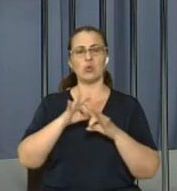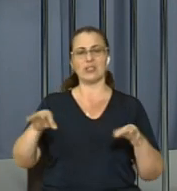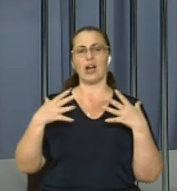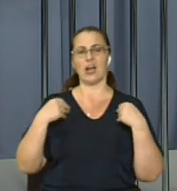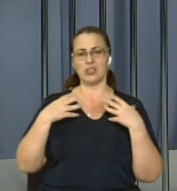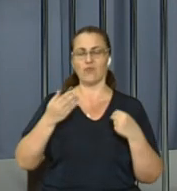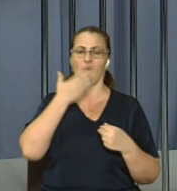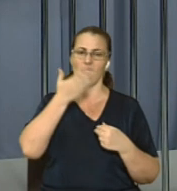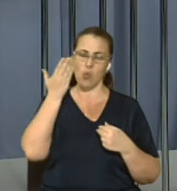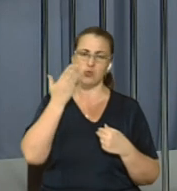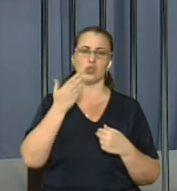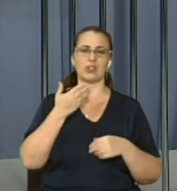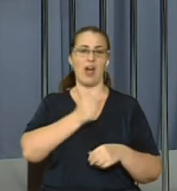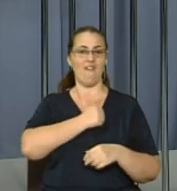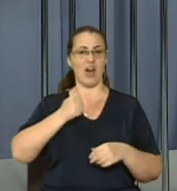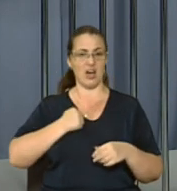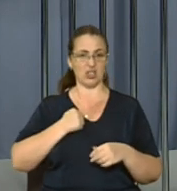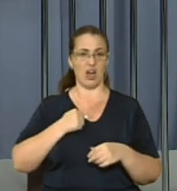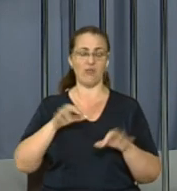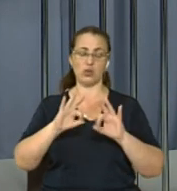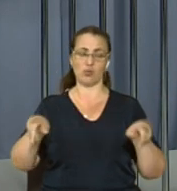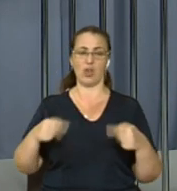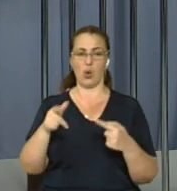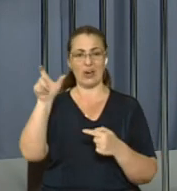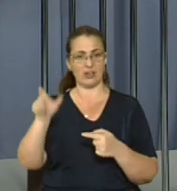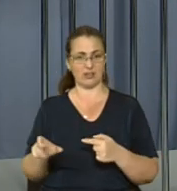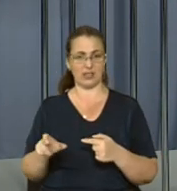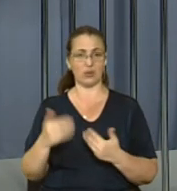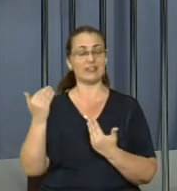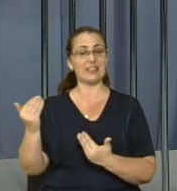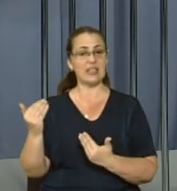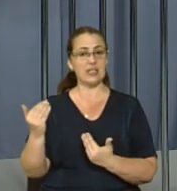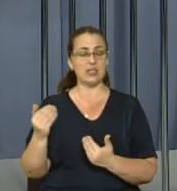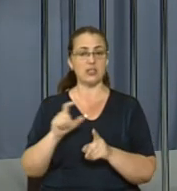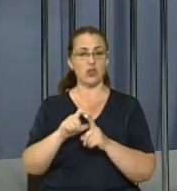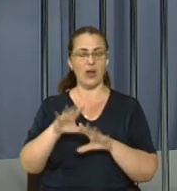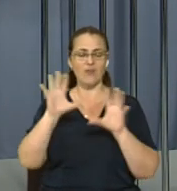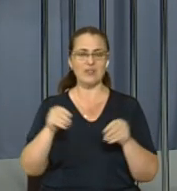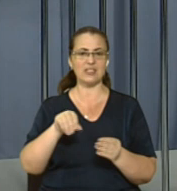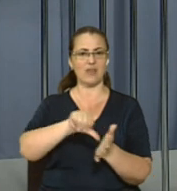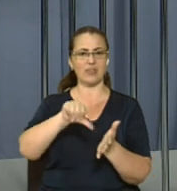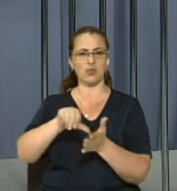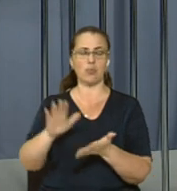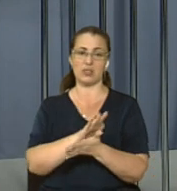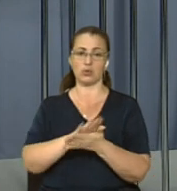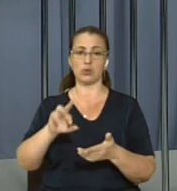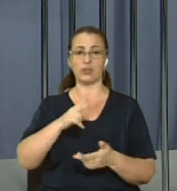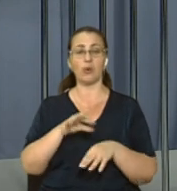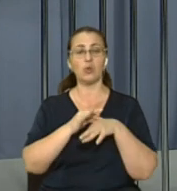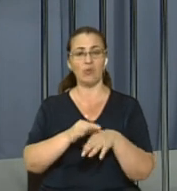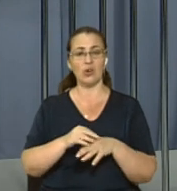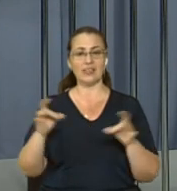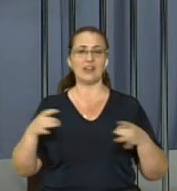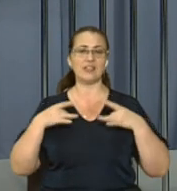Ужгорода та Варшави, розповіла організаторка фестивалю Марічка Чичкова. За її словами, усі виступи безкоштовні. Як відбувається свято